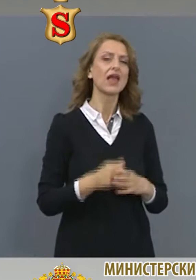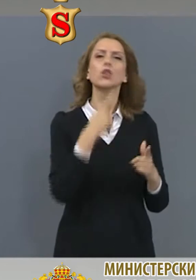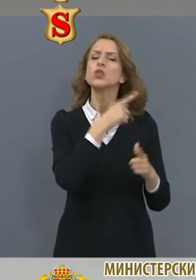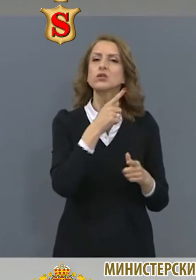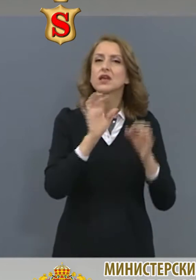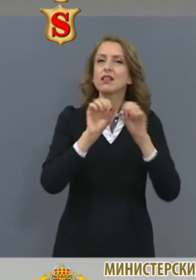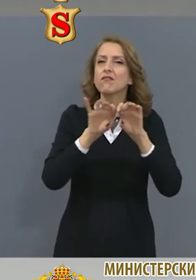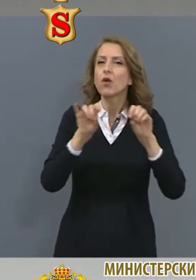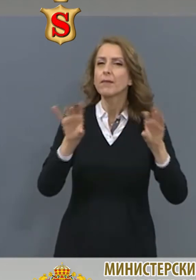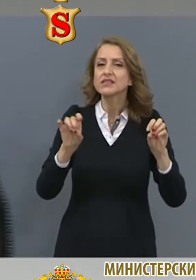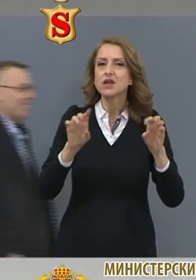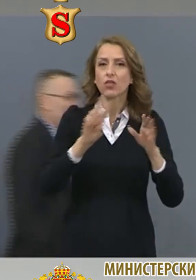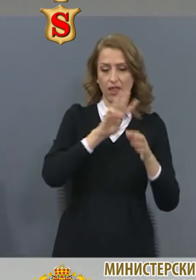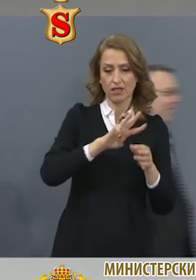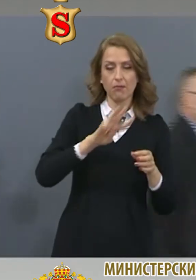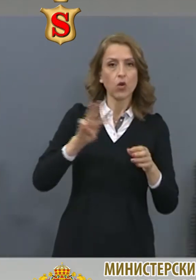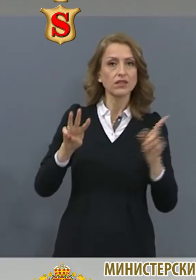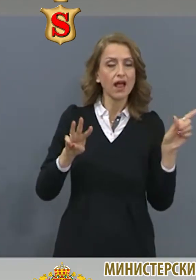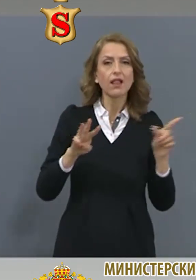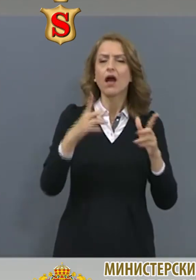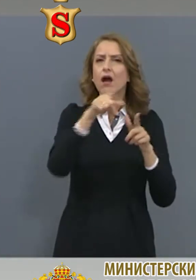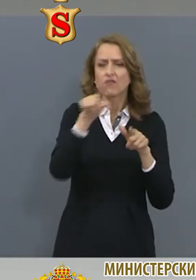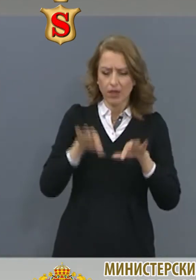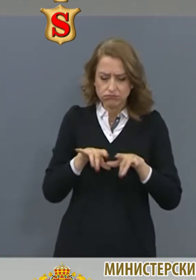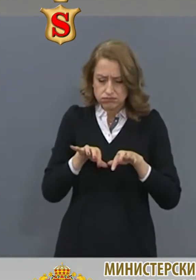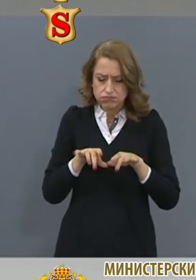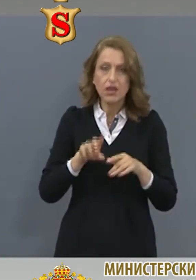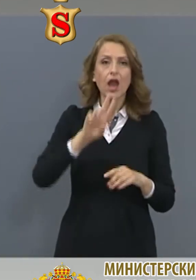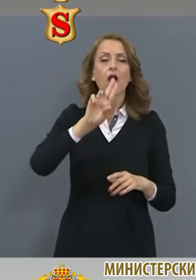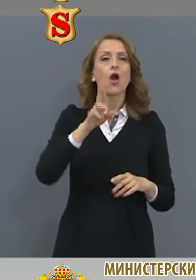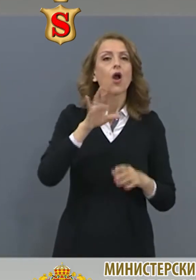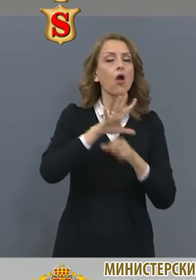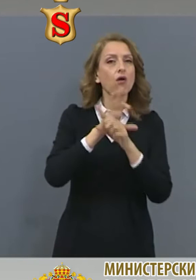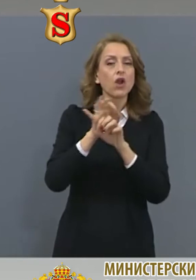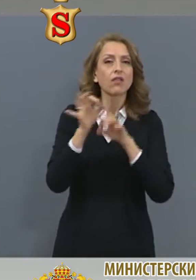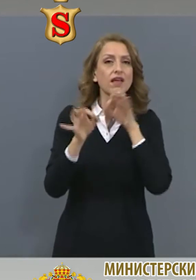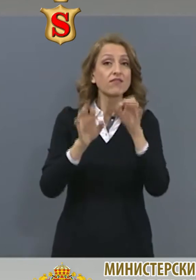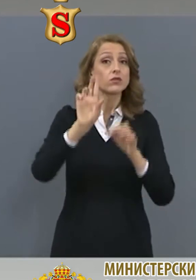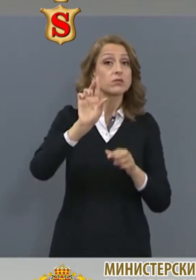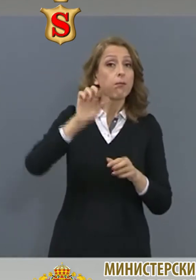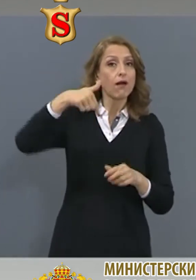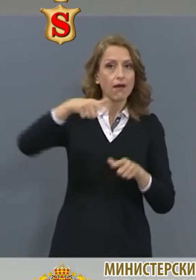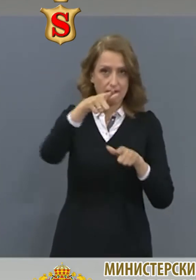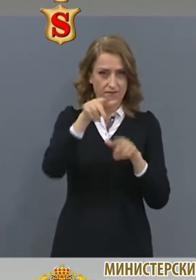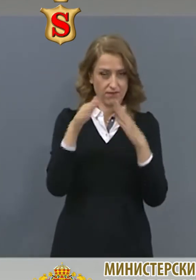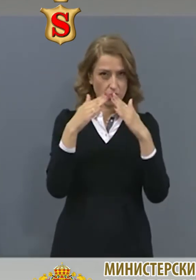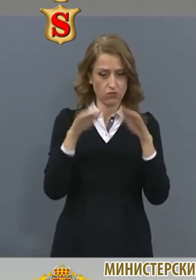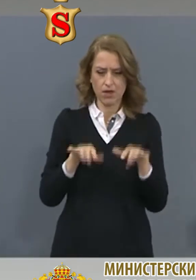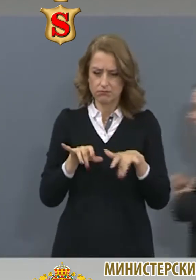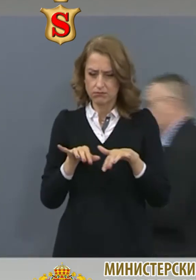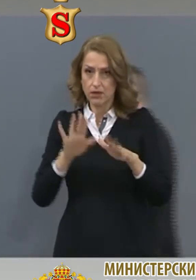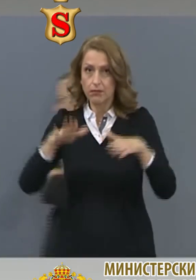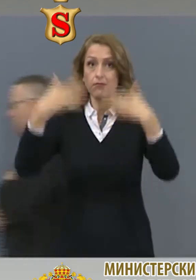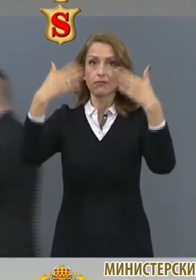Информационният протал може да намерите на адрес коронавирус.бг. Това е доменът, който е избран от информационно обслужване за